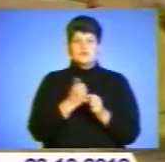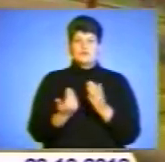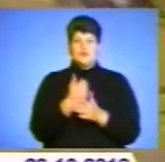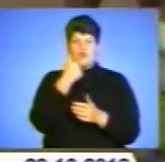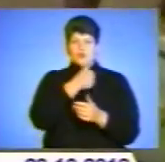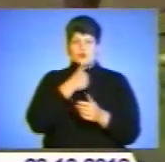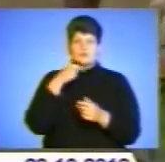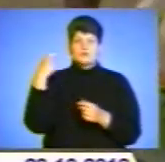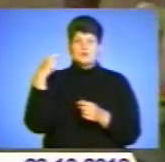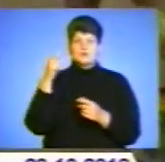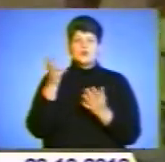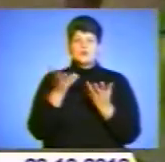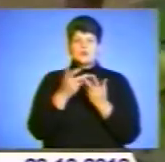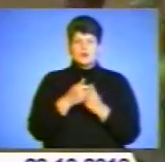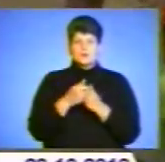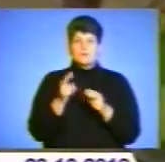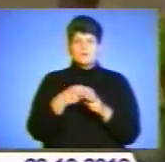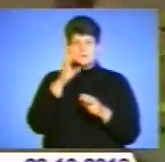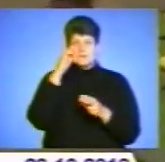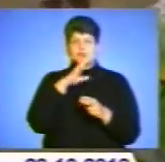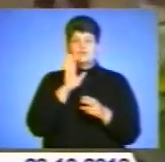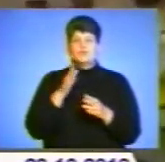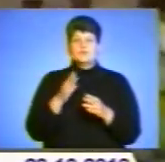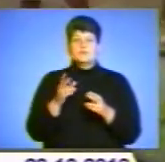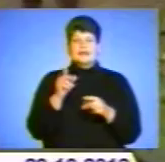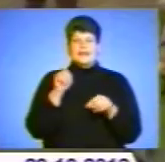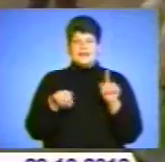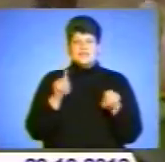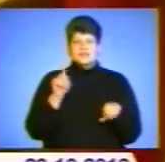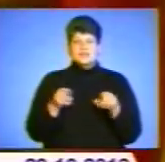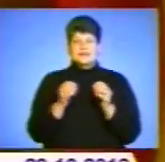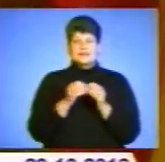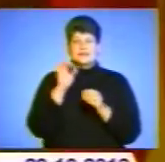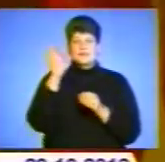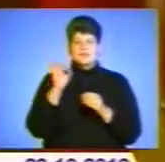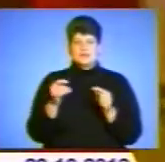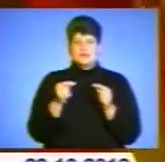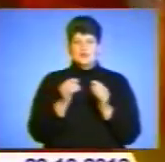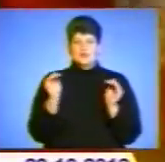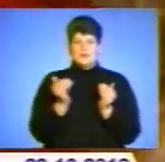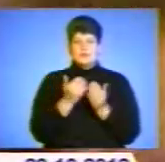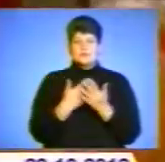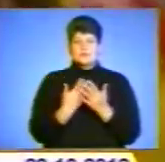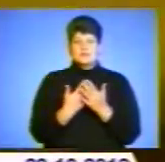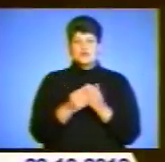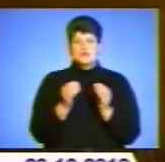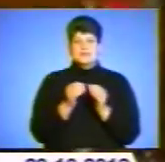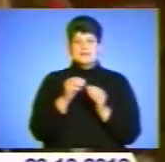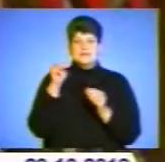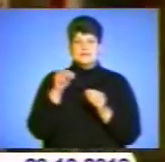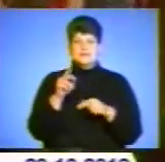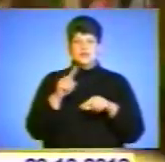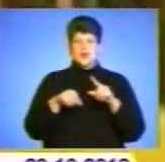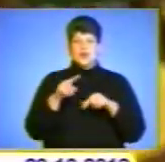президента розраховують, завдяки її батьків позбавлятимуть прав річчя щонайменше на 10% у рік, а це приблизно 10 тисяч родин.